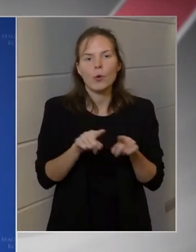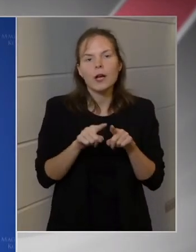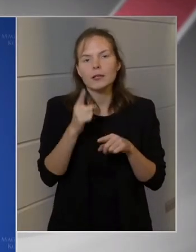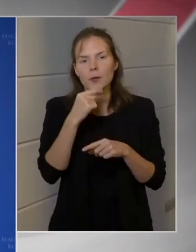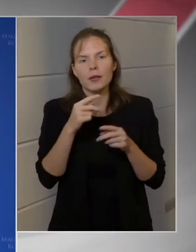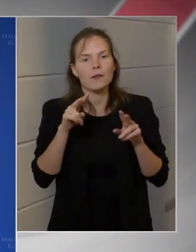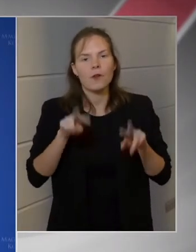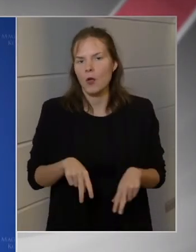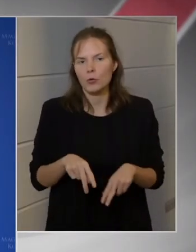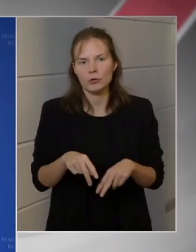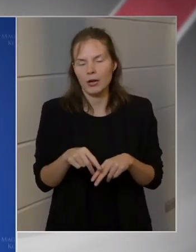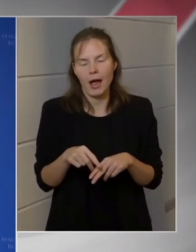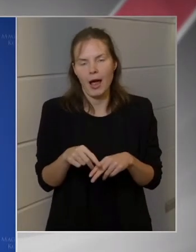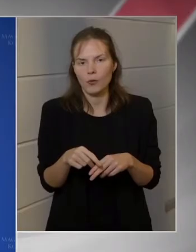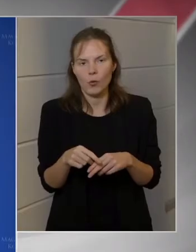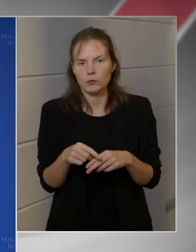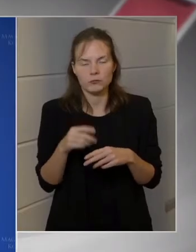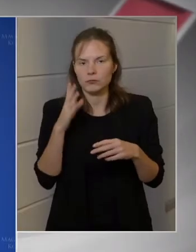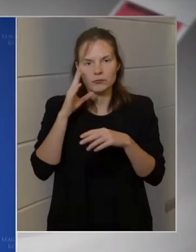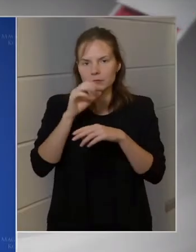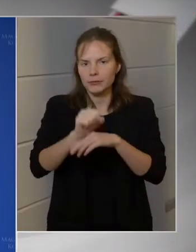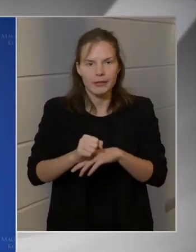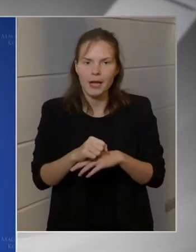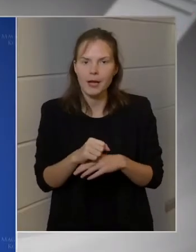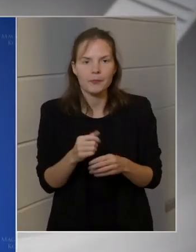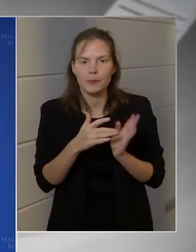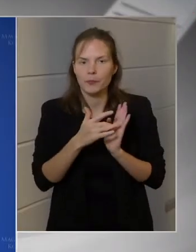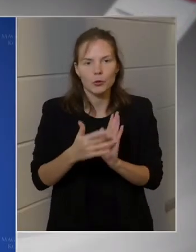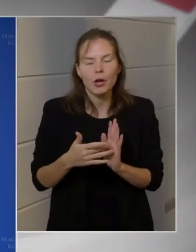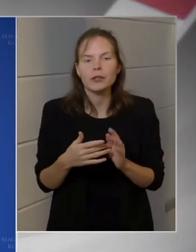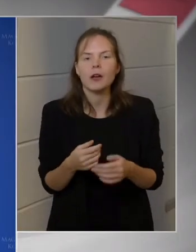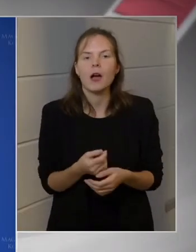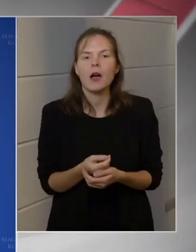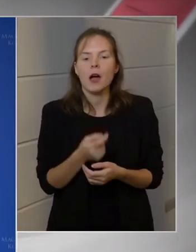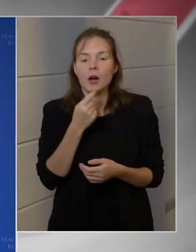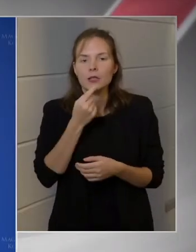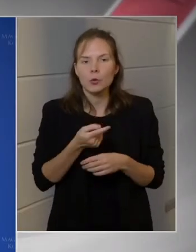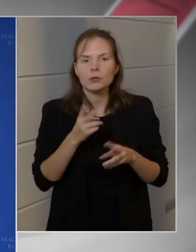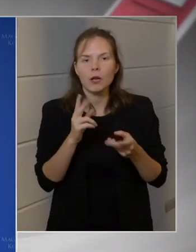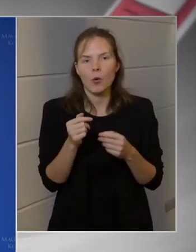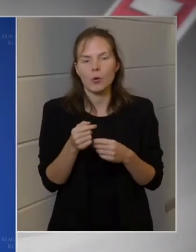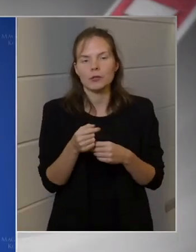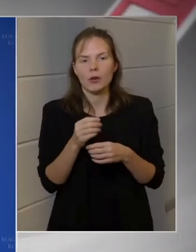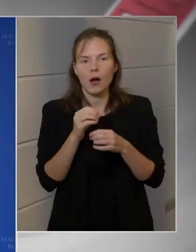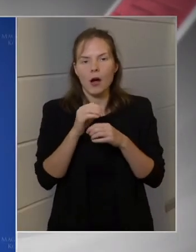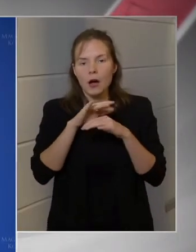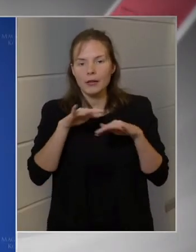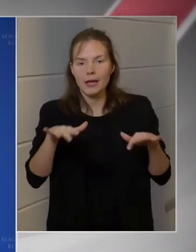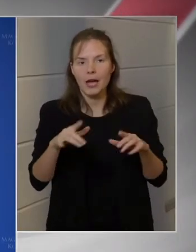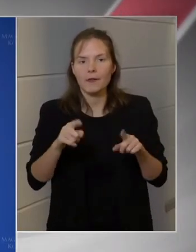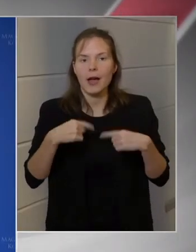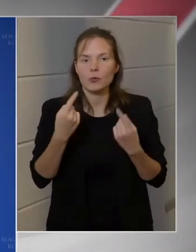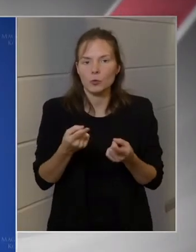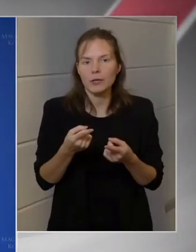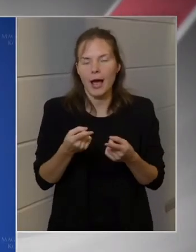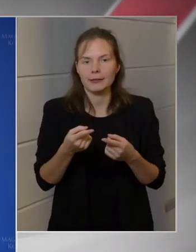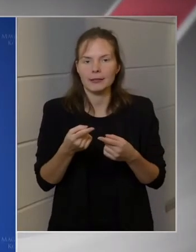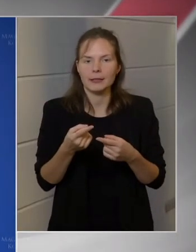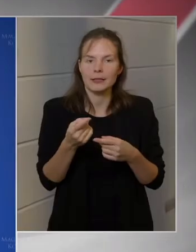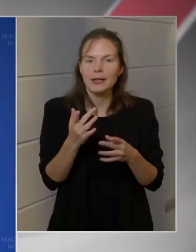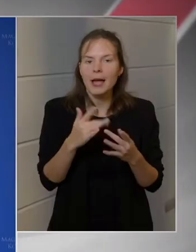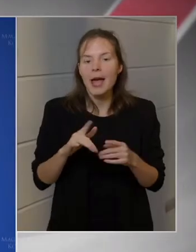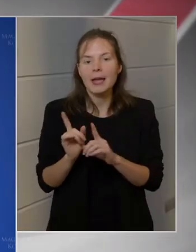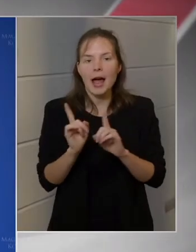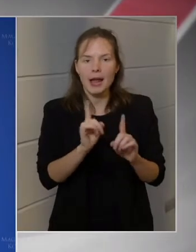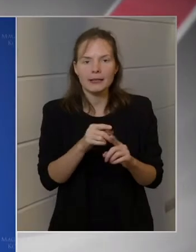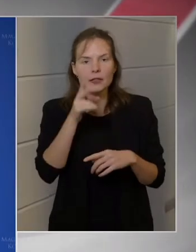Ebben olyan mondatok hangzottak el, mint hogy a helyreállítás, mármint a koronavírus járvány utáni helyreállítás, csak akkor történhet meg,